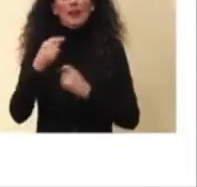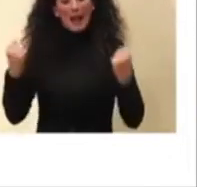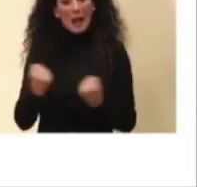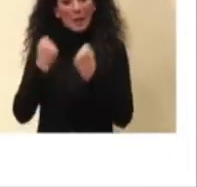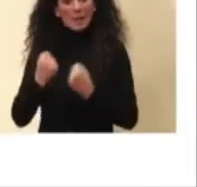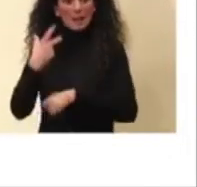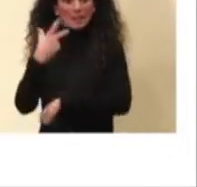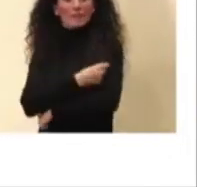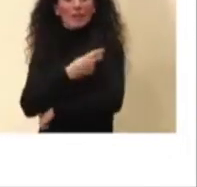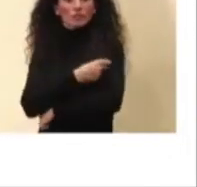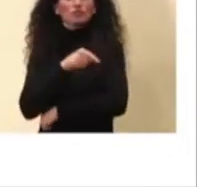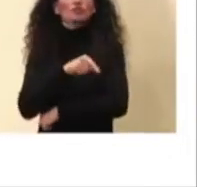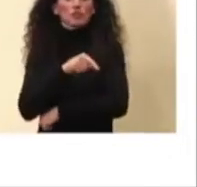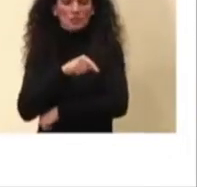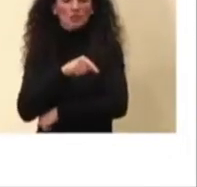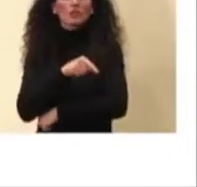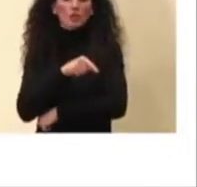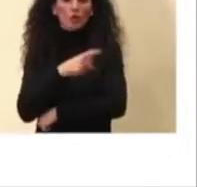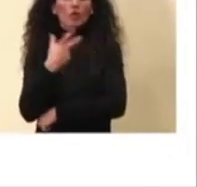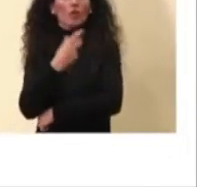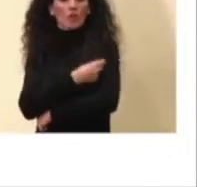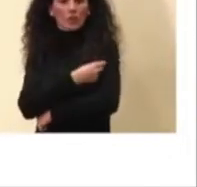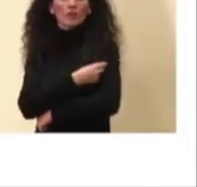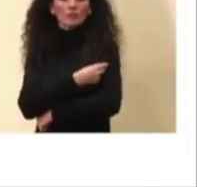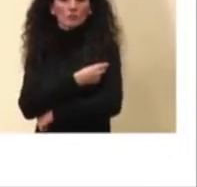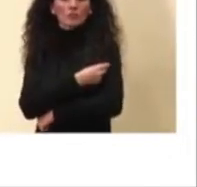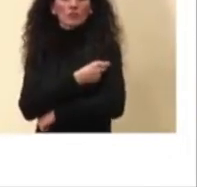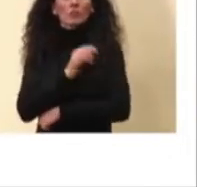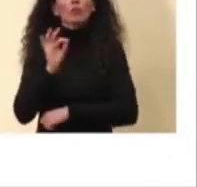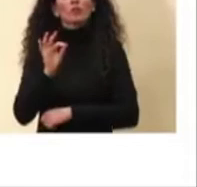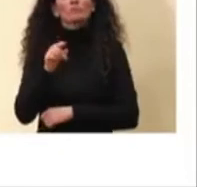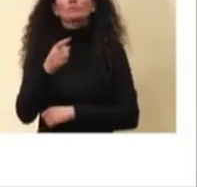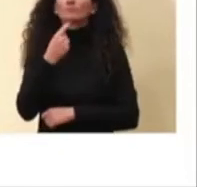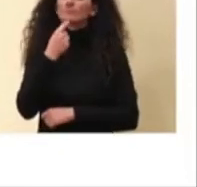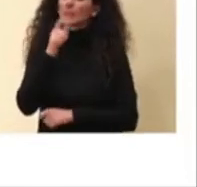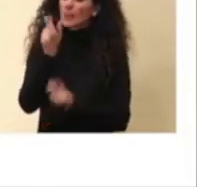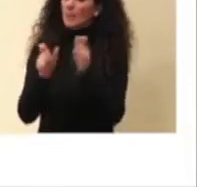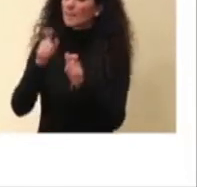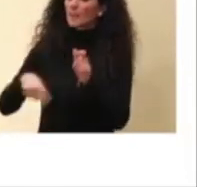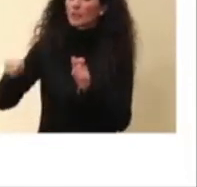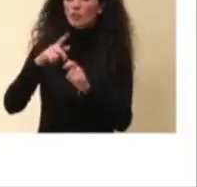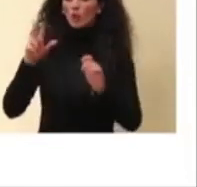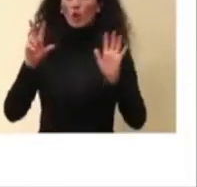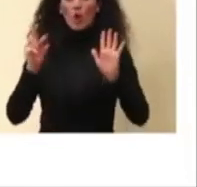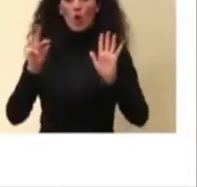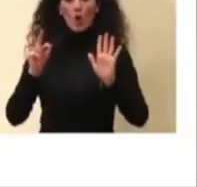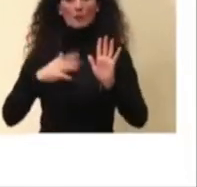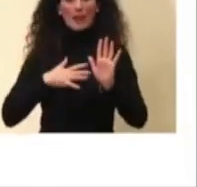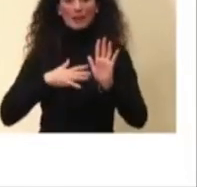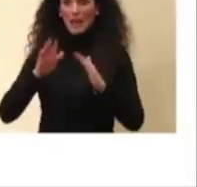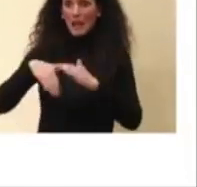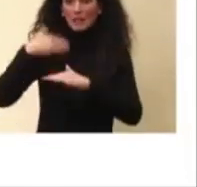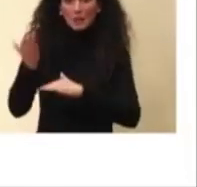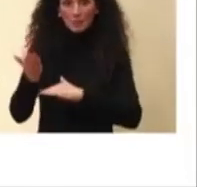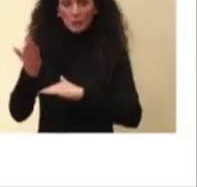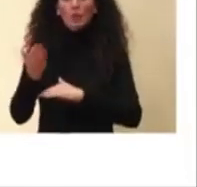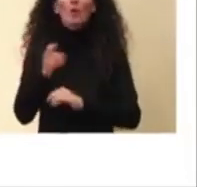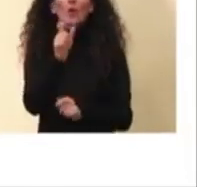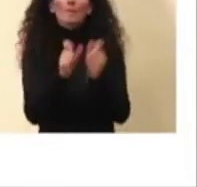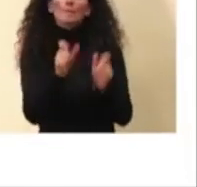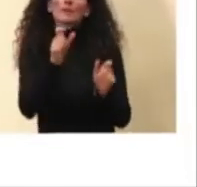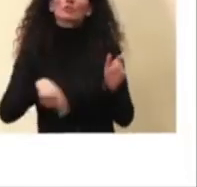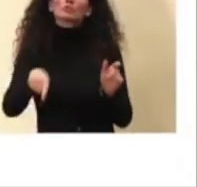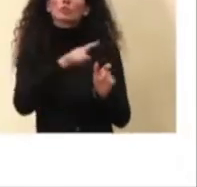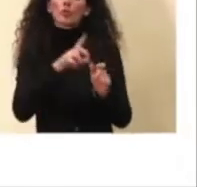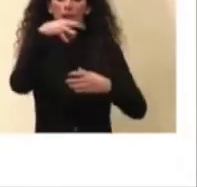copertura sostanzialmente delle professioni sanitarie, delle persone utratantenni, delle persone residenti nelle